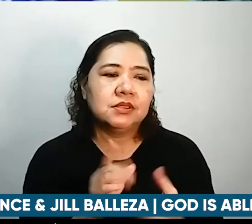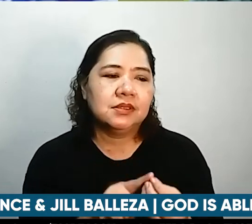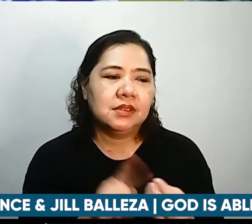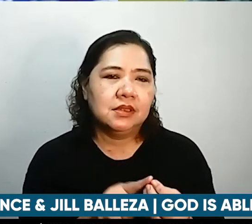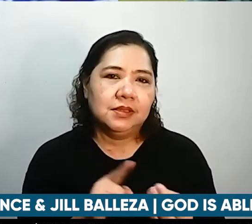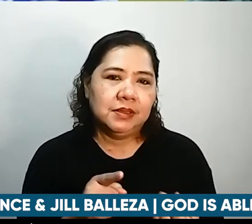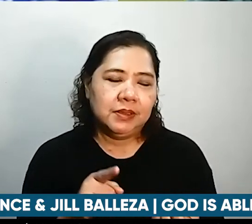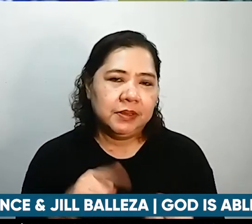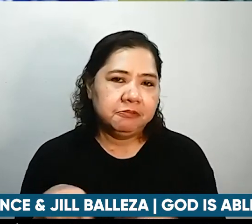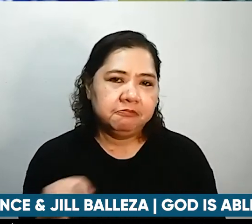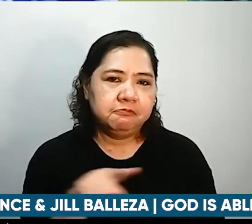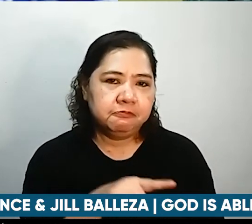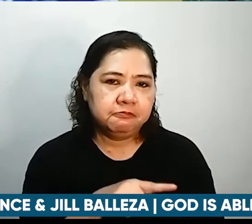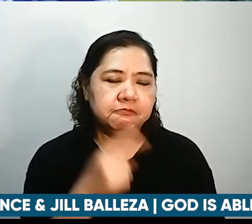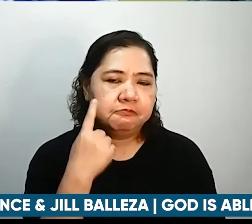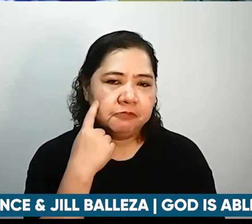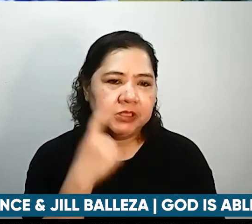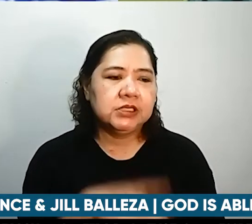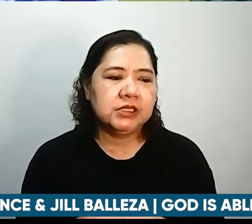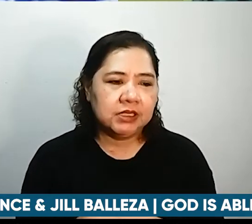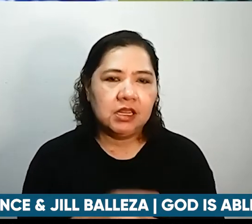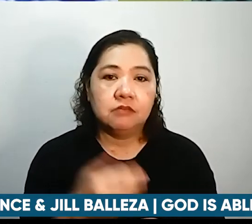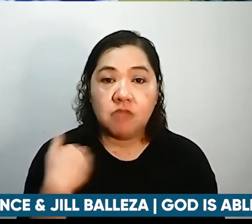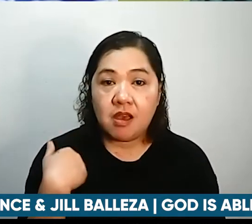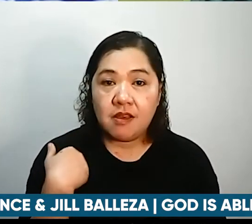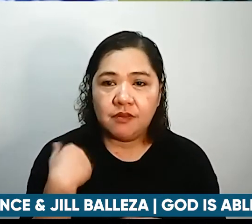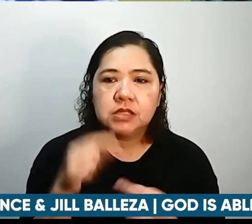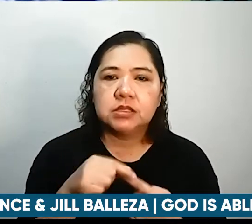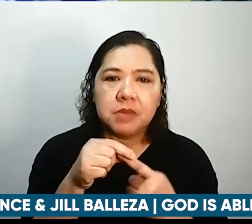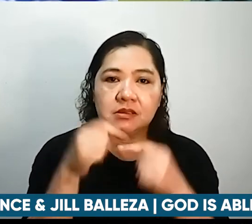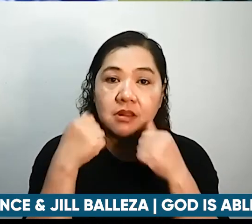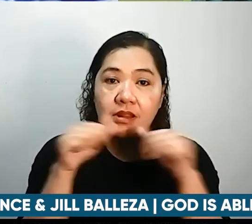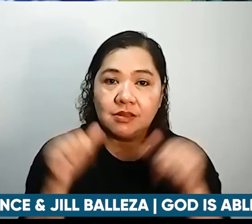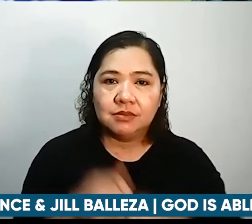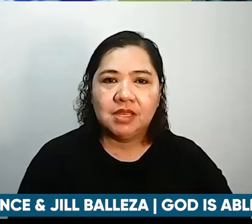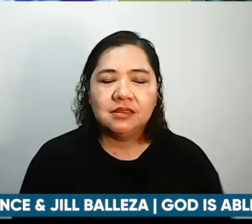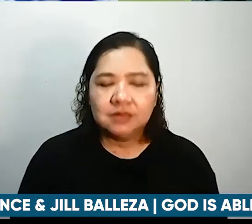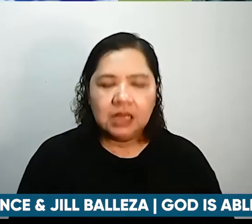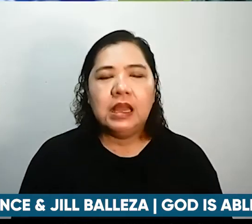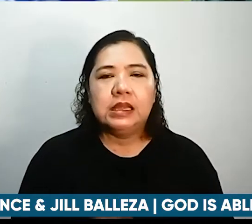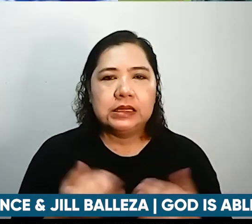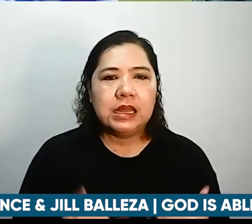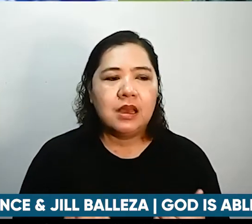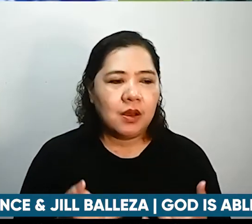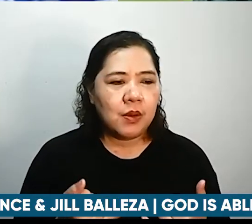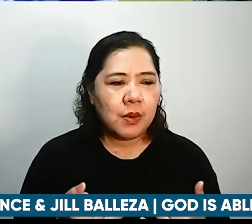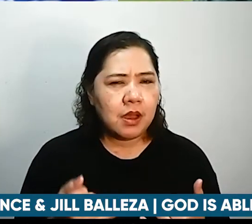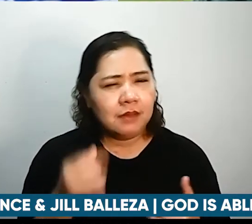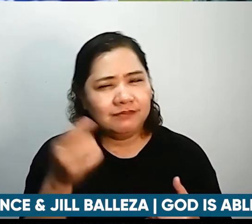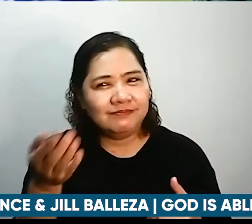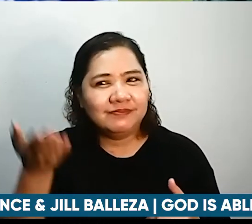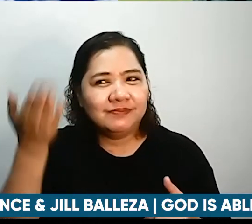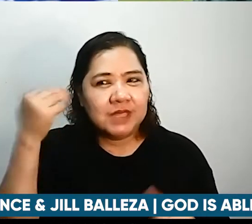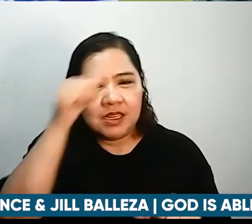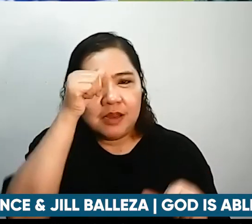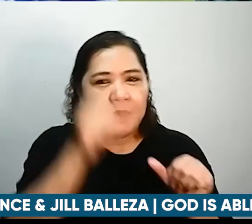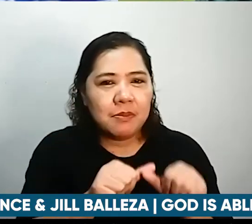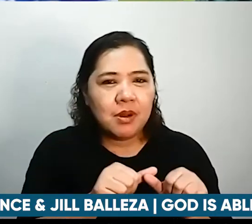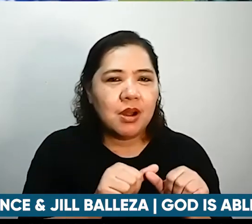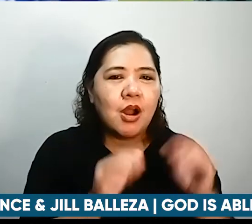kagapay sabi ko kanina may special announcement ako magbabalik na po naalala nyo po yung ating hope notes